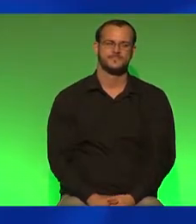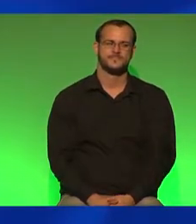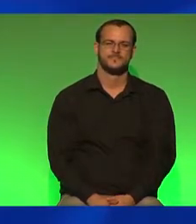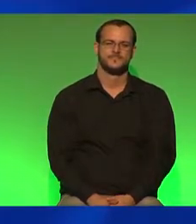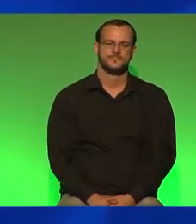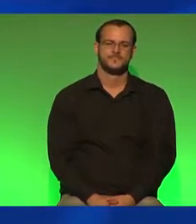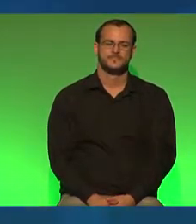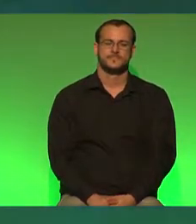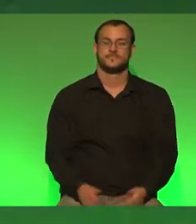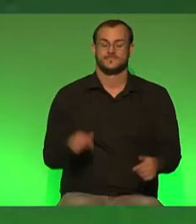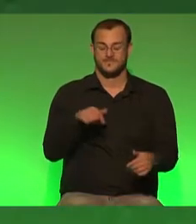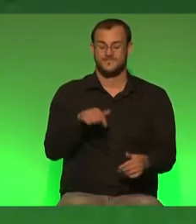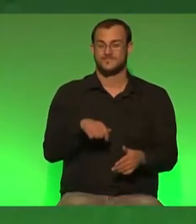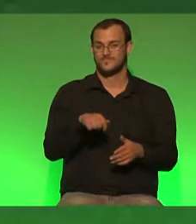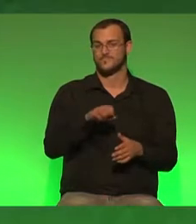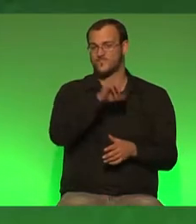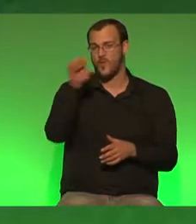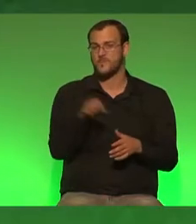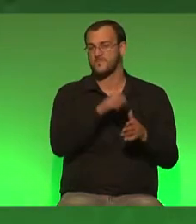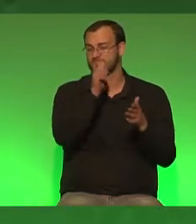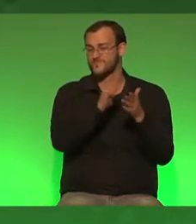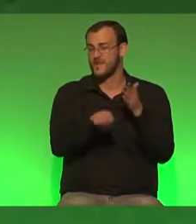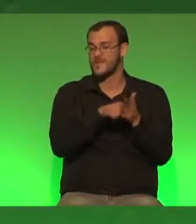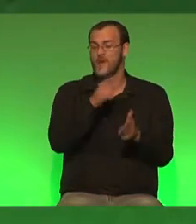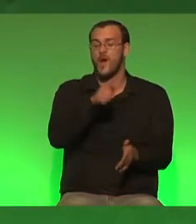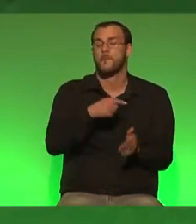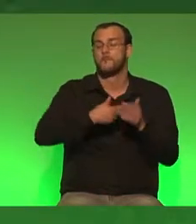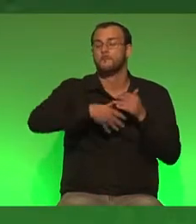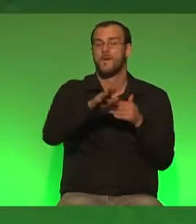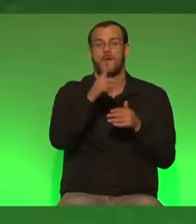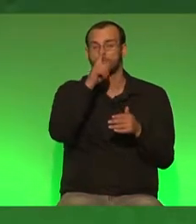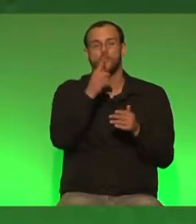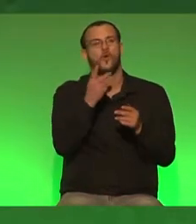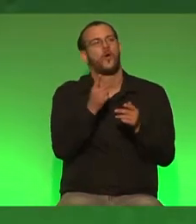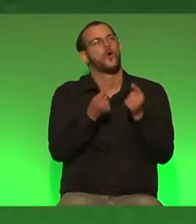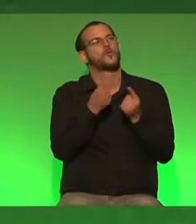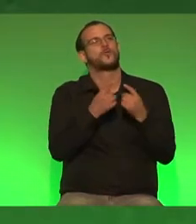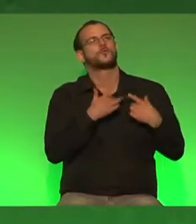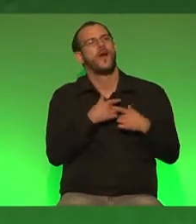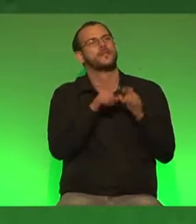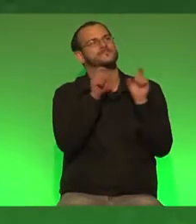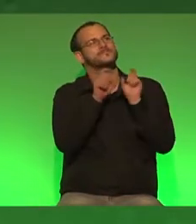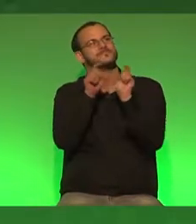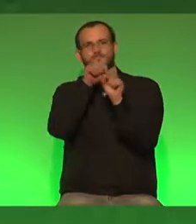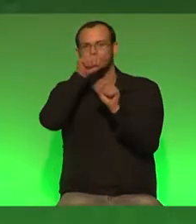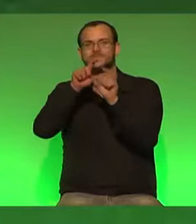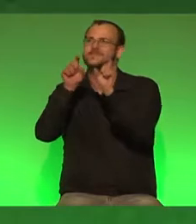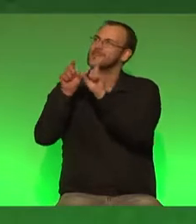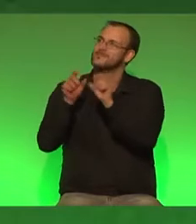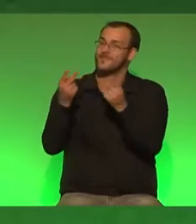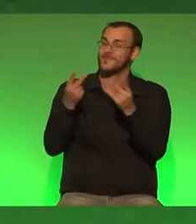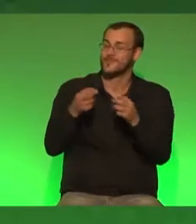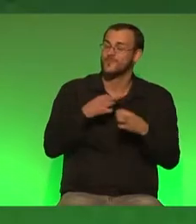Aber bei dieser Europawahl geht es auch um mehr als nur grüne Herzensthemen, so wichtig die für uns sind.